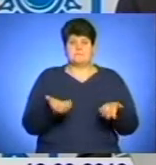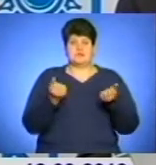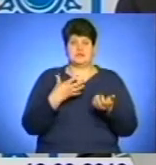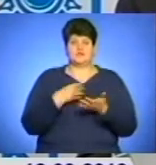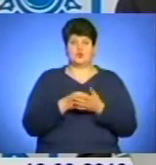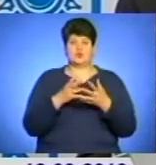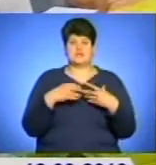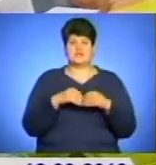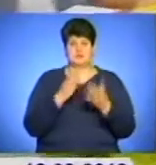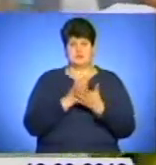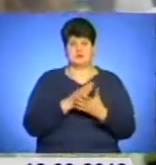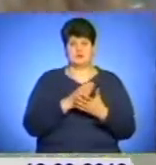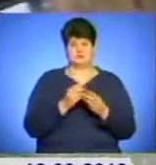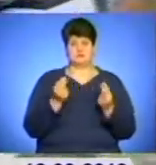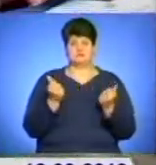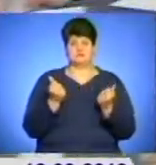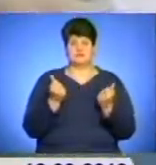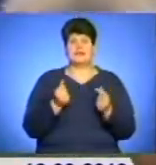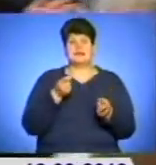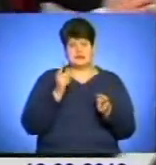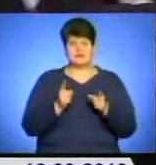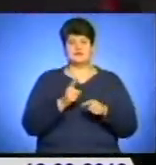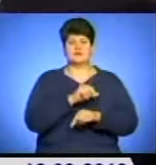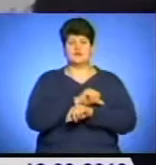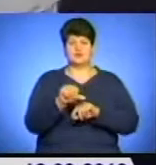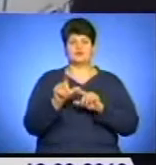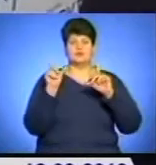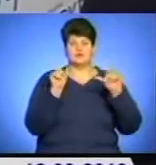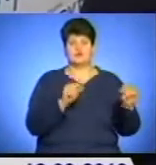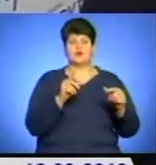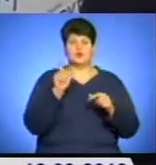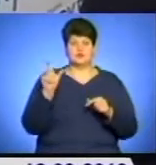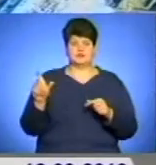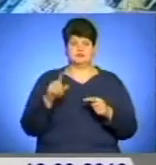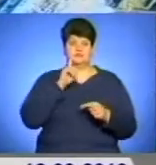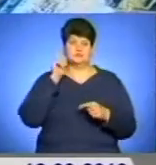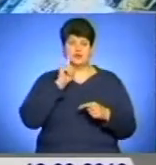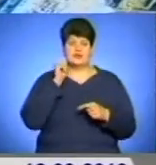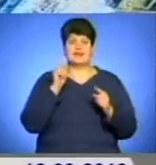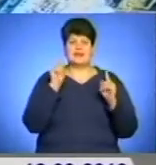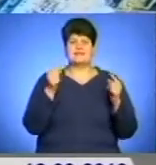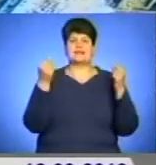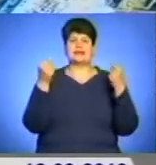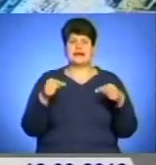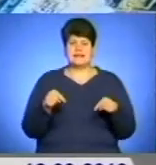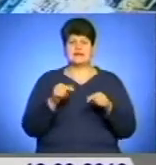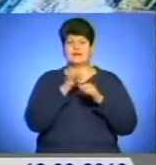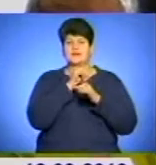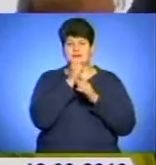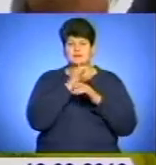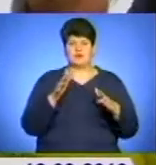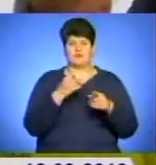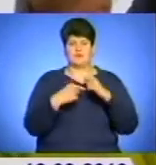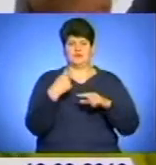статки. Звісно, за кордон виїздять люди працездатного віку. І навіть криза, стверджують соціологи, не змусила їх